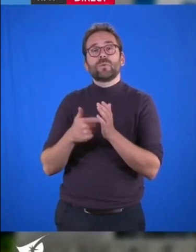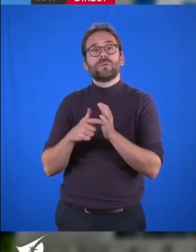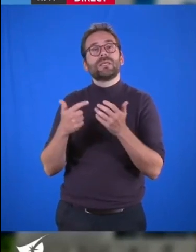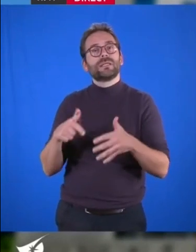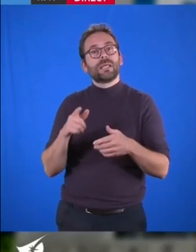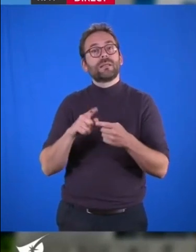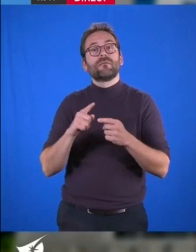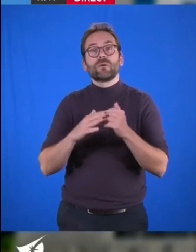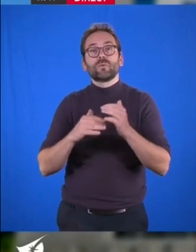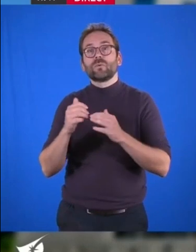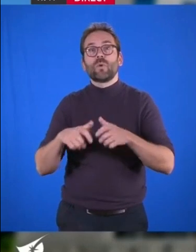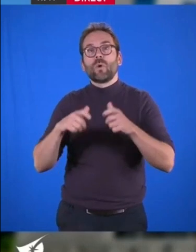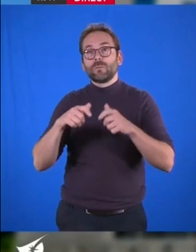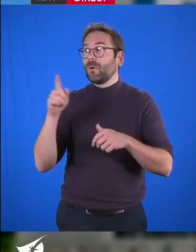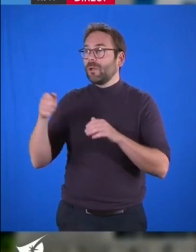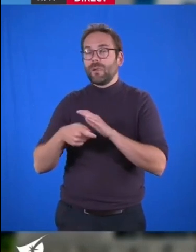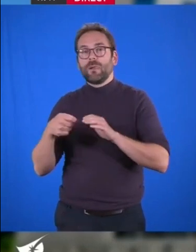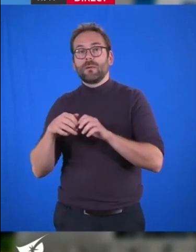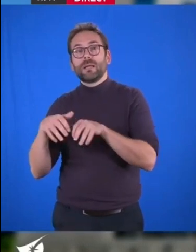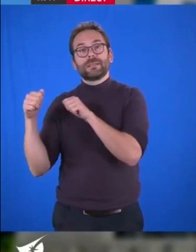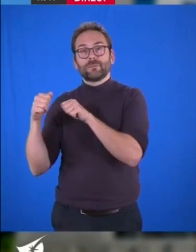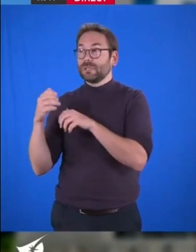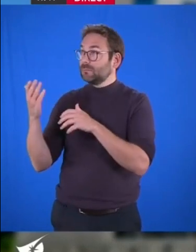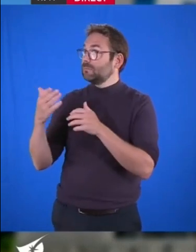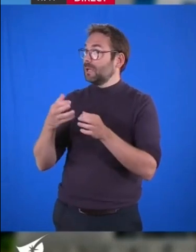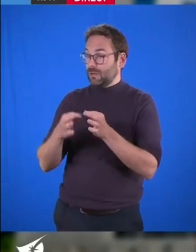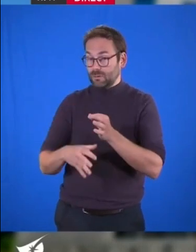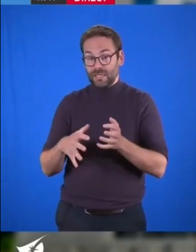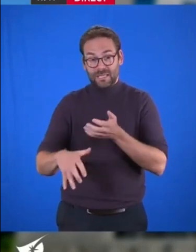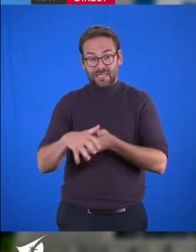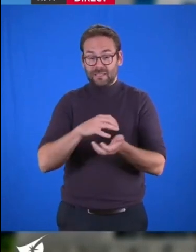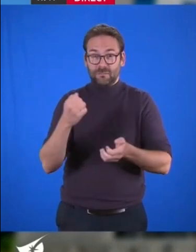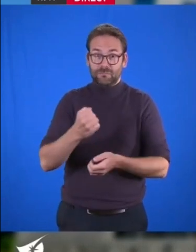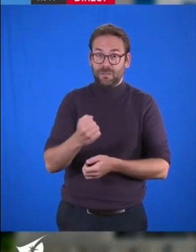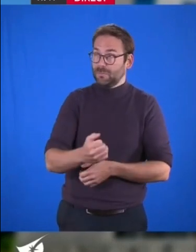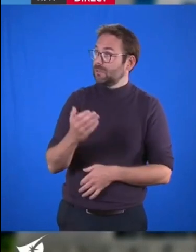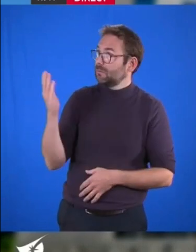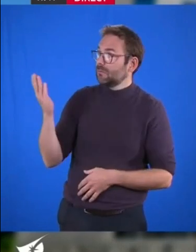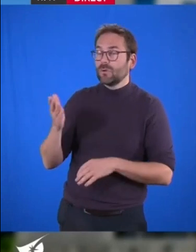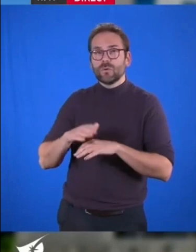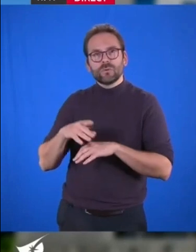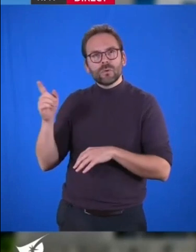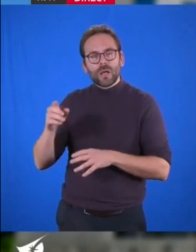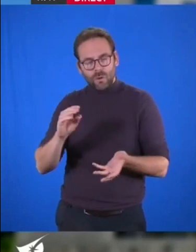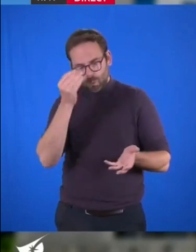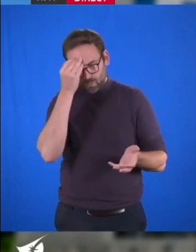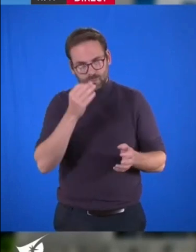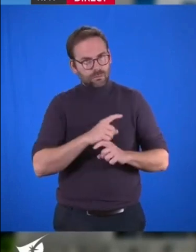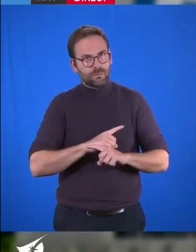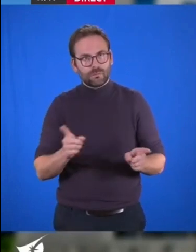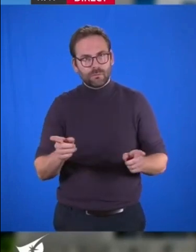de logements, l'État est en grande partie responsable de l'aggravation de la crise du logement et ne semble pas en prendre la mesure.